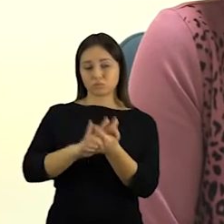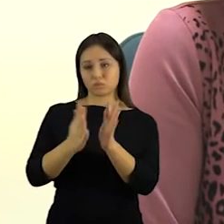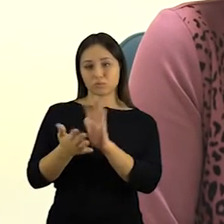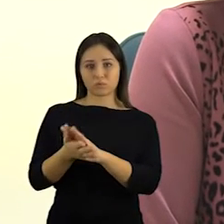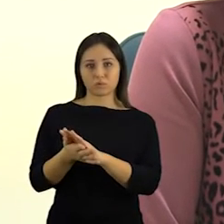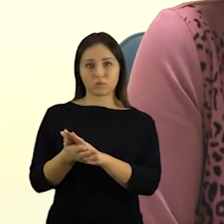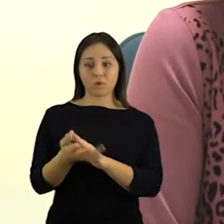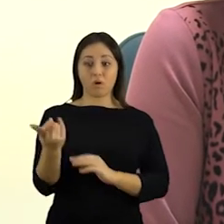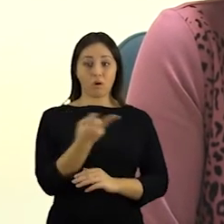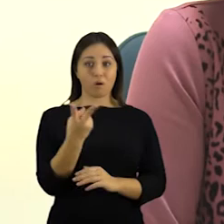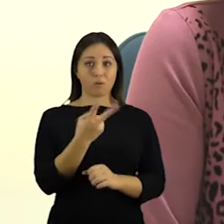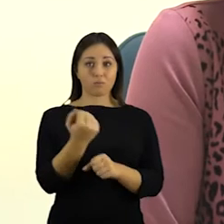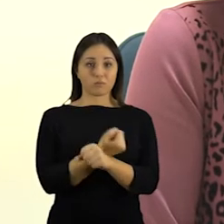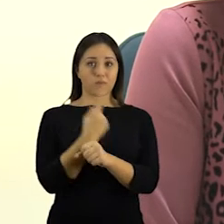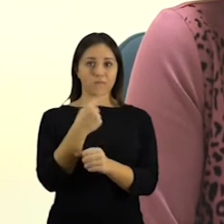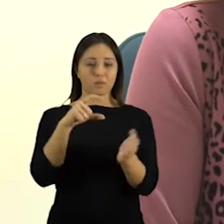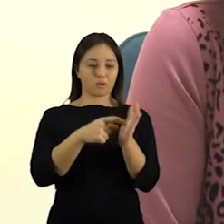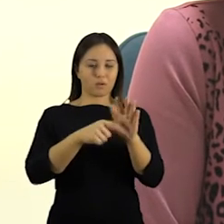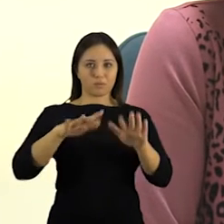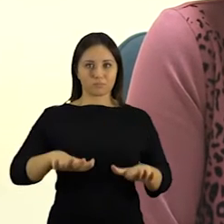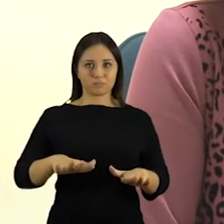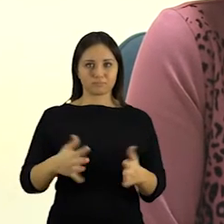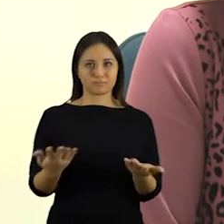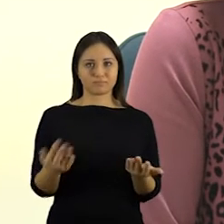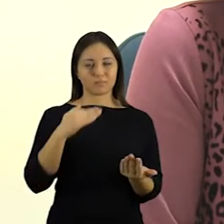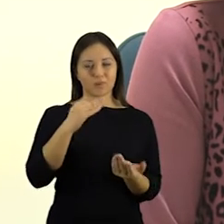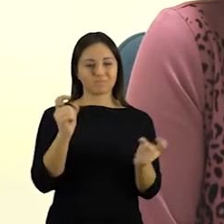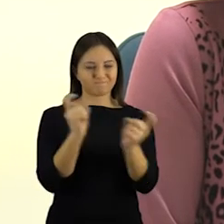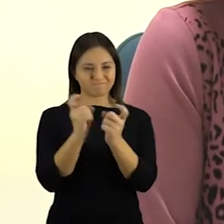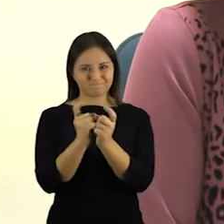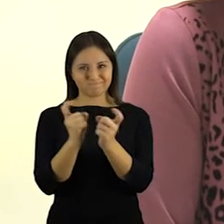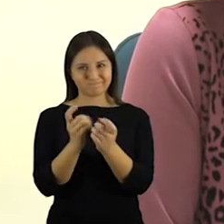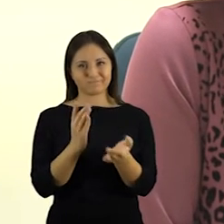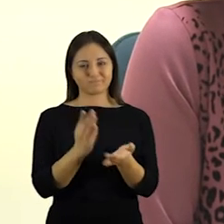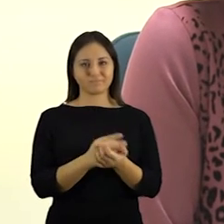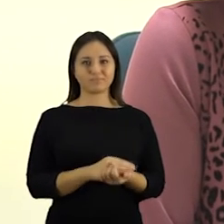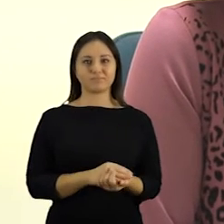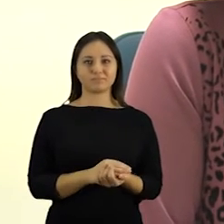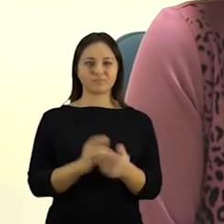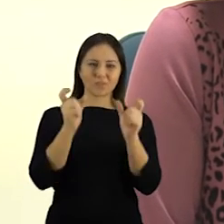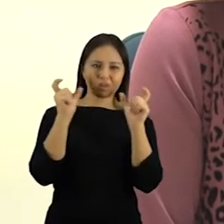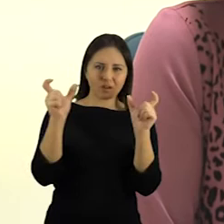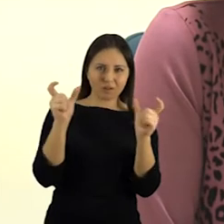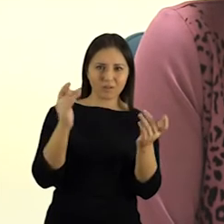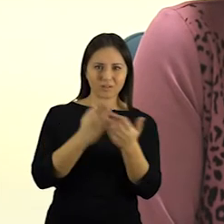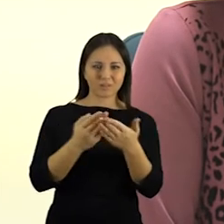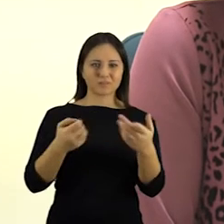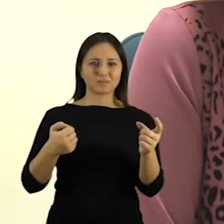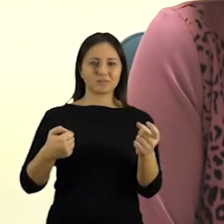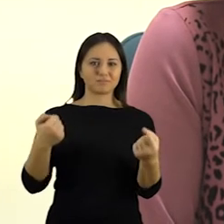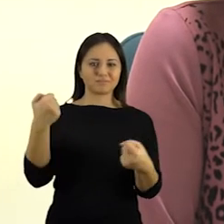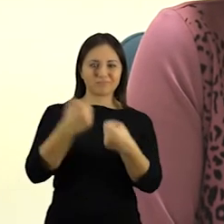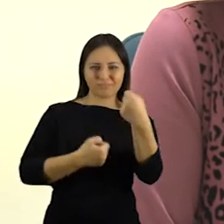pakankamai tvarkingas ir kai vienoje patalpoje turi būti, taip kila įvairių ir triukšmo